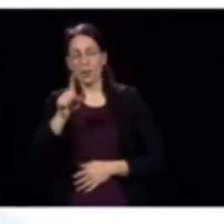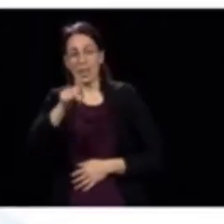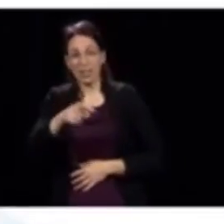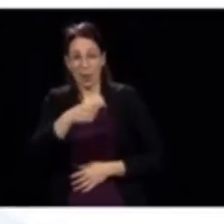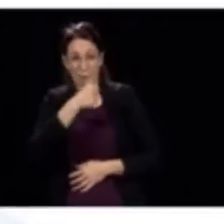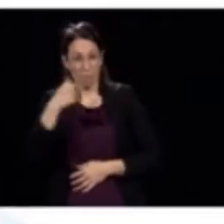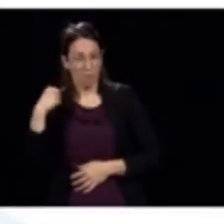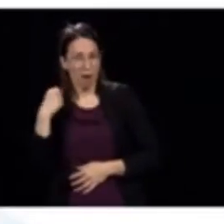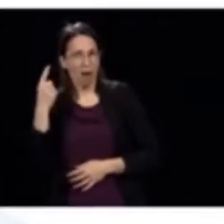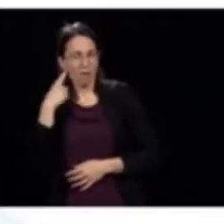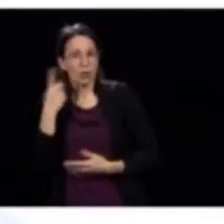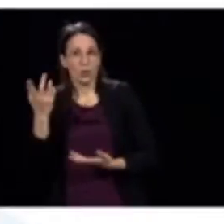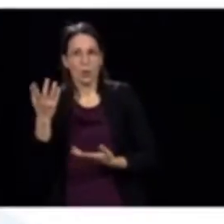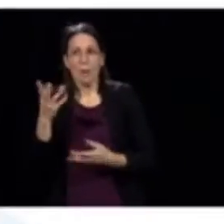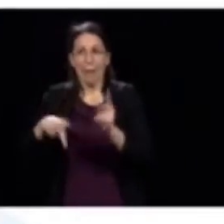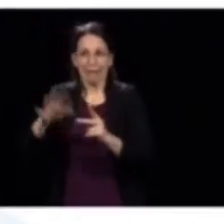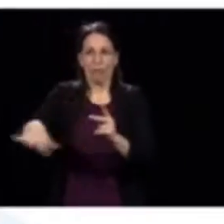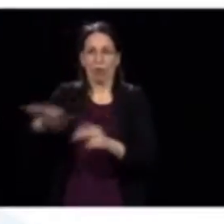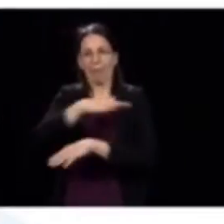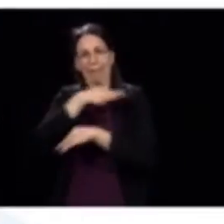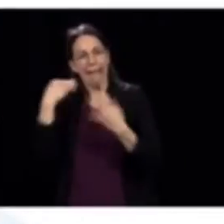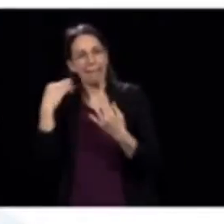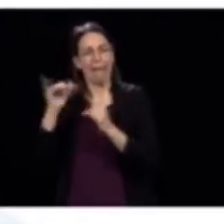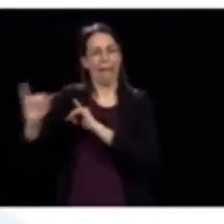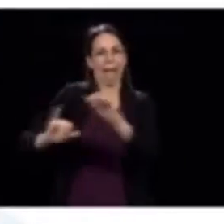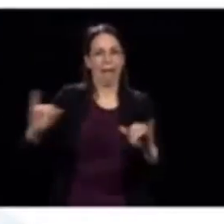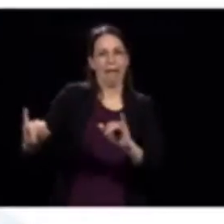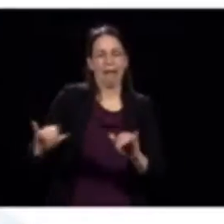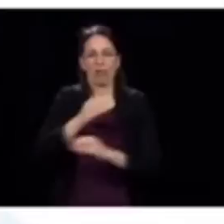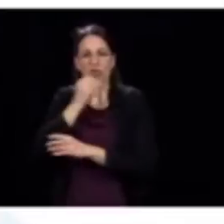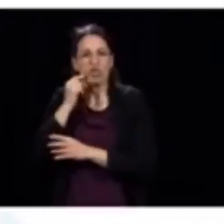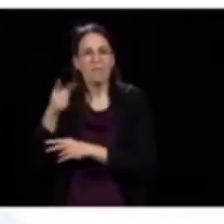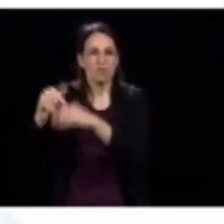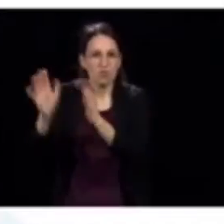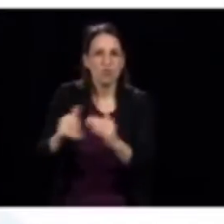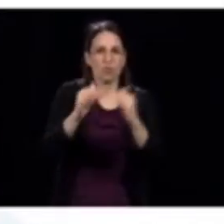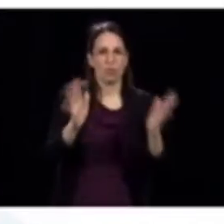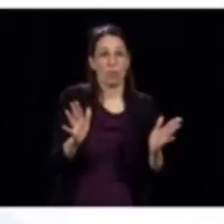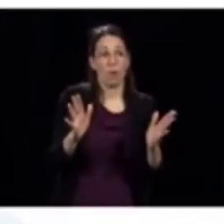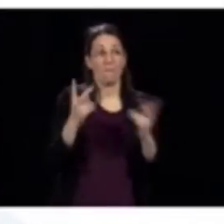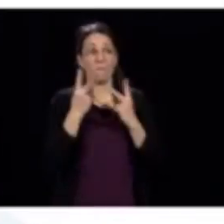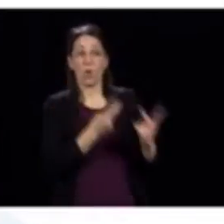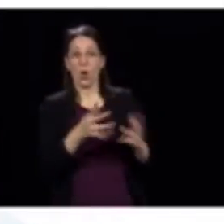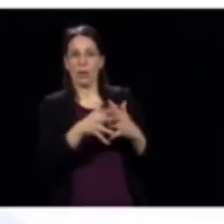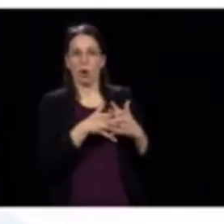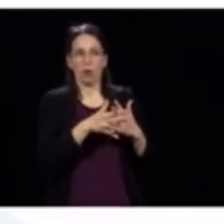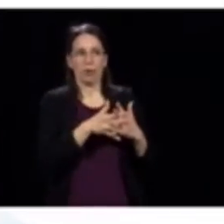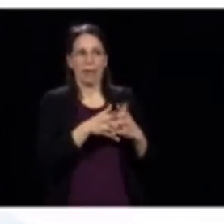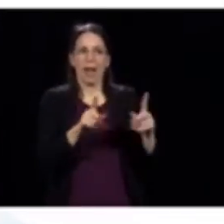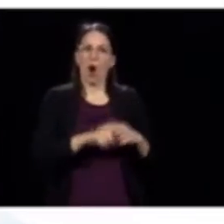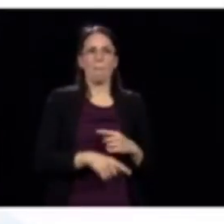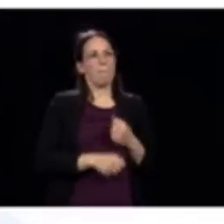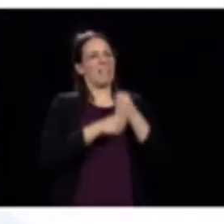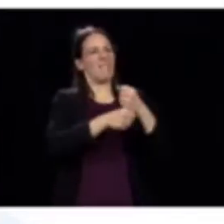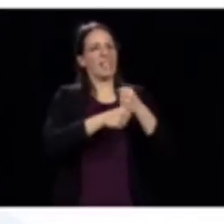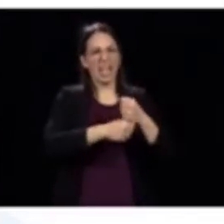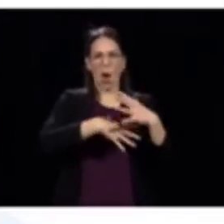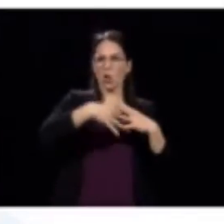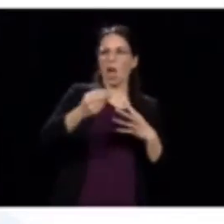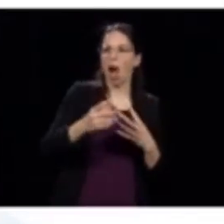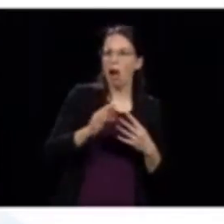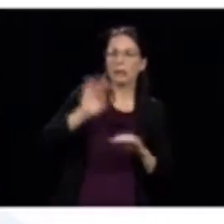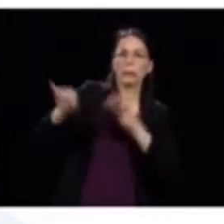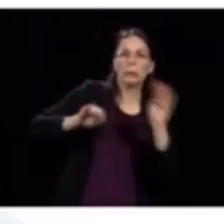On voit aux États-Unis, il y a même des manifestations anti-confinement. Évidemment, on ne s'attend pas à ça au Québec. Mais est que vous